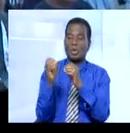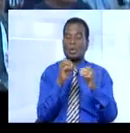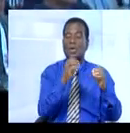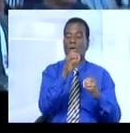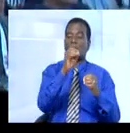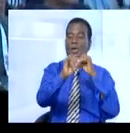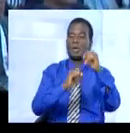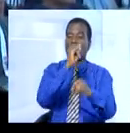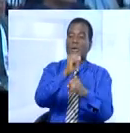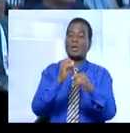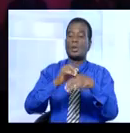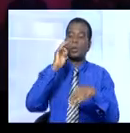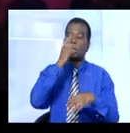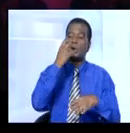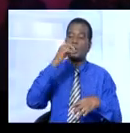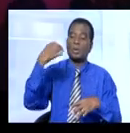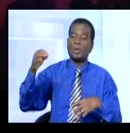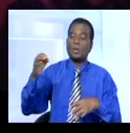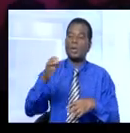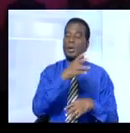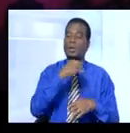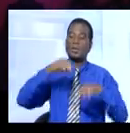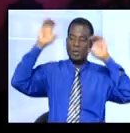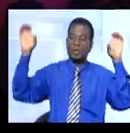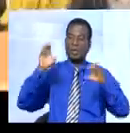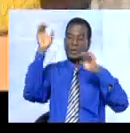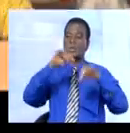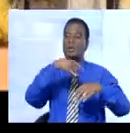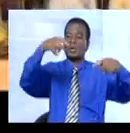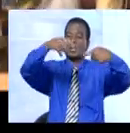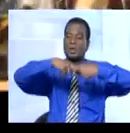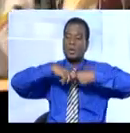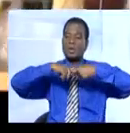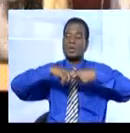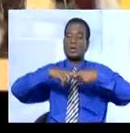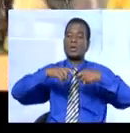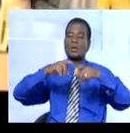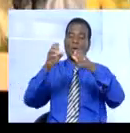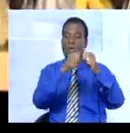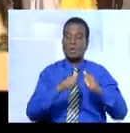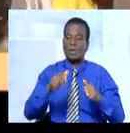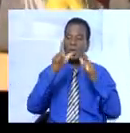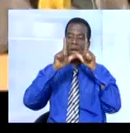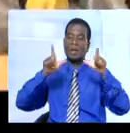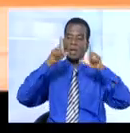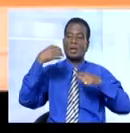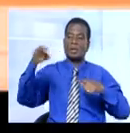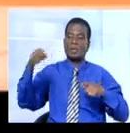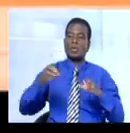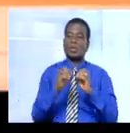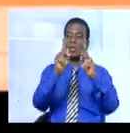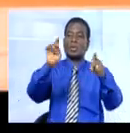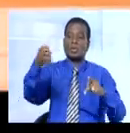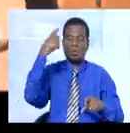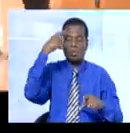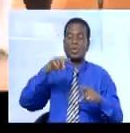internationale de la francophonie OIF de célébrer leur lien commun la langue française. Une occasion donc pour les